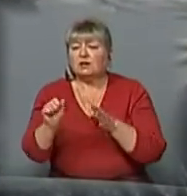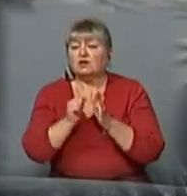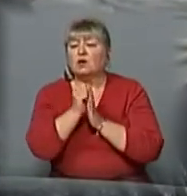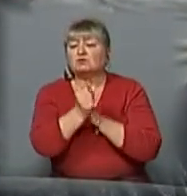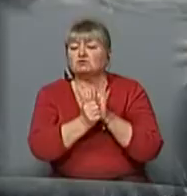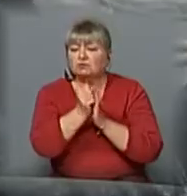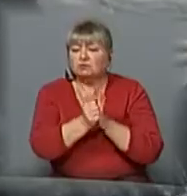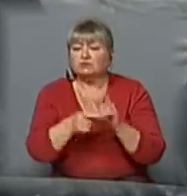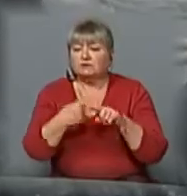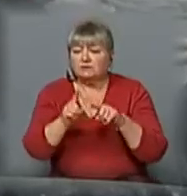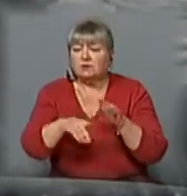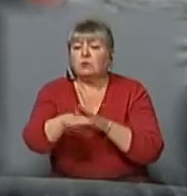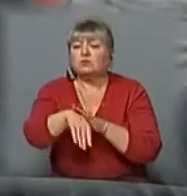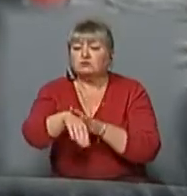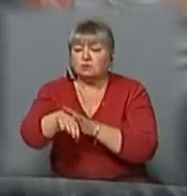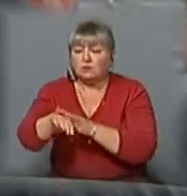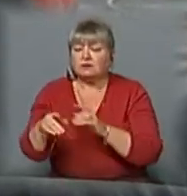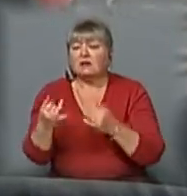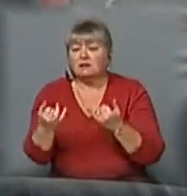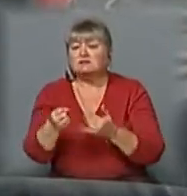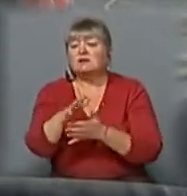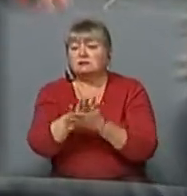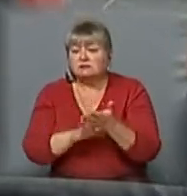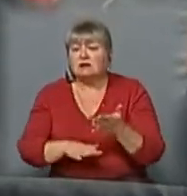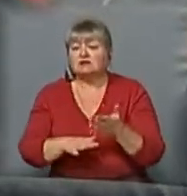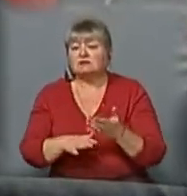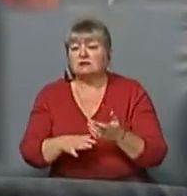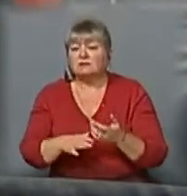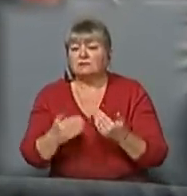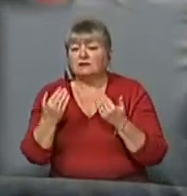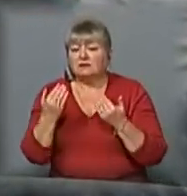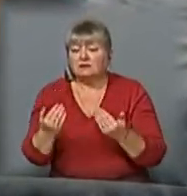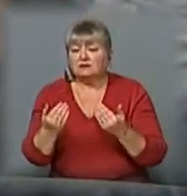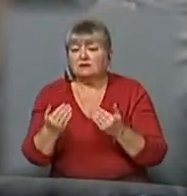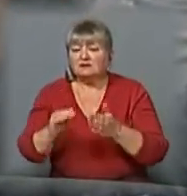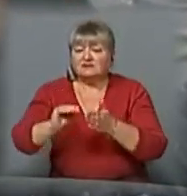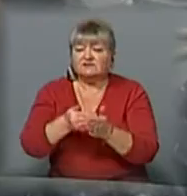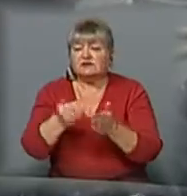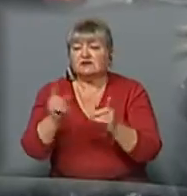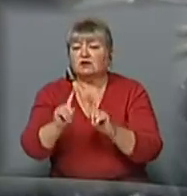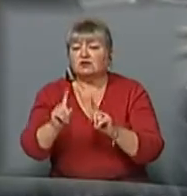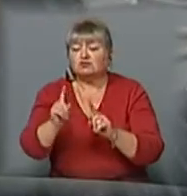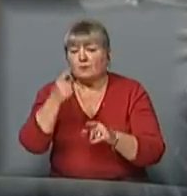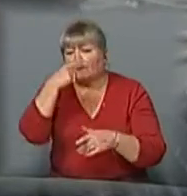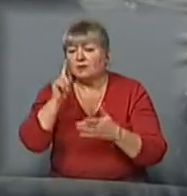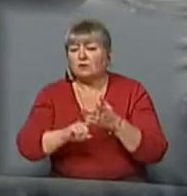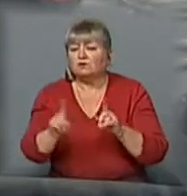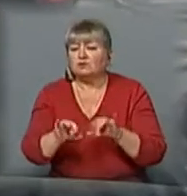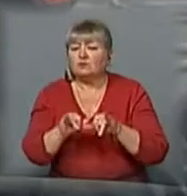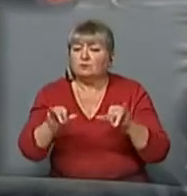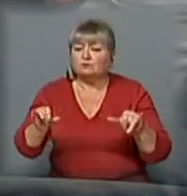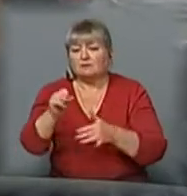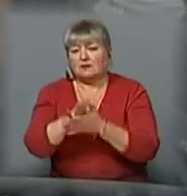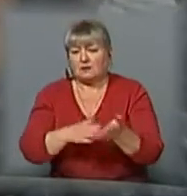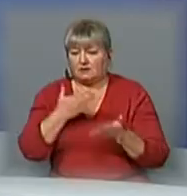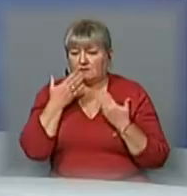і по цих пустотах. Тому зараз іще далі продовжується їхнє вскриття для того, щоб переконатися, що ніякого розповсюдження надалі